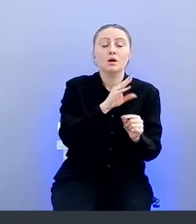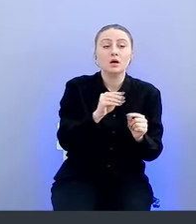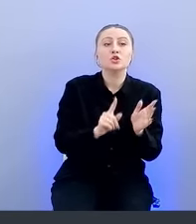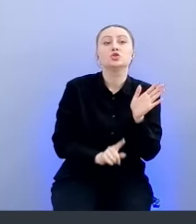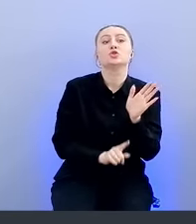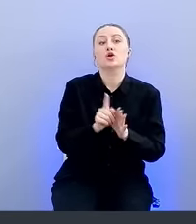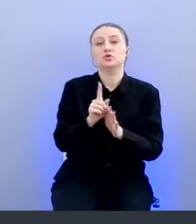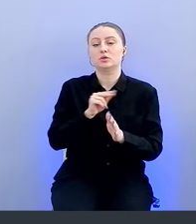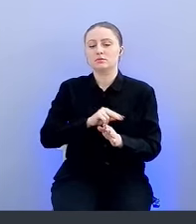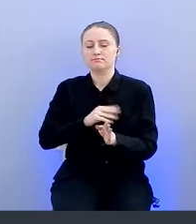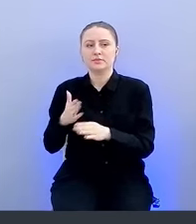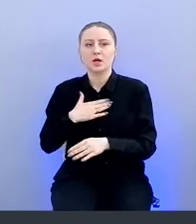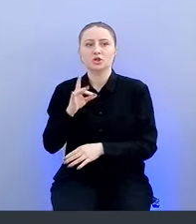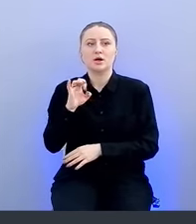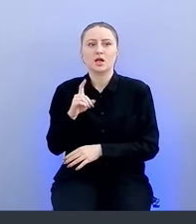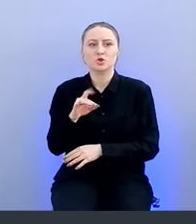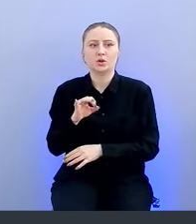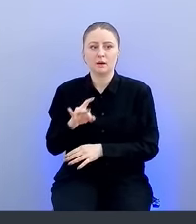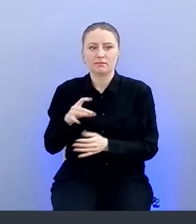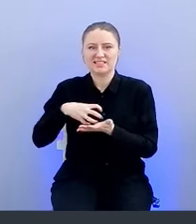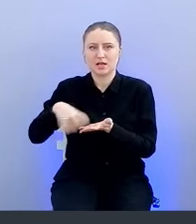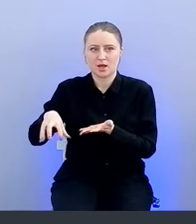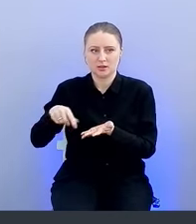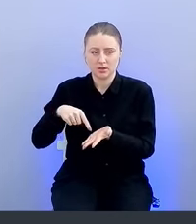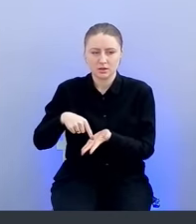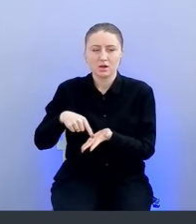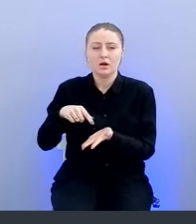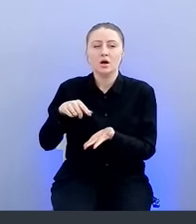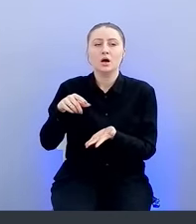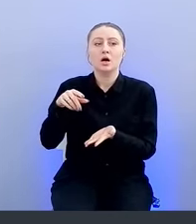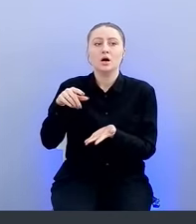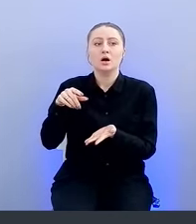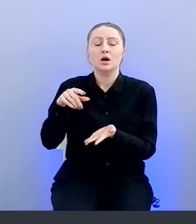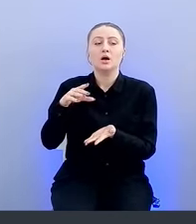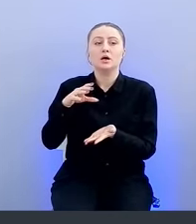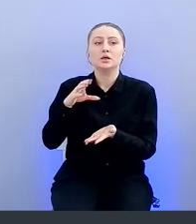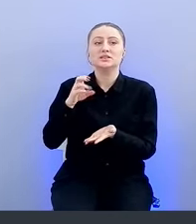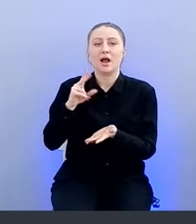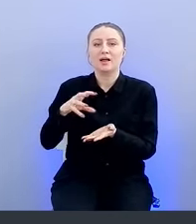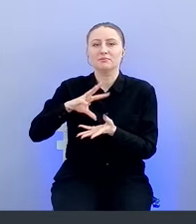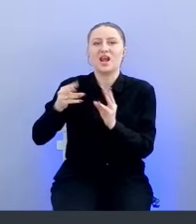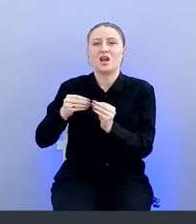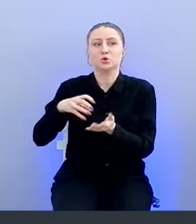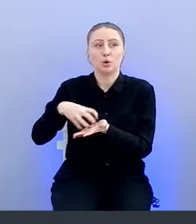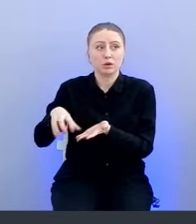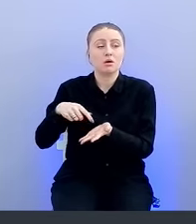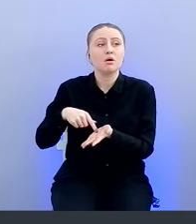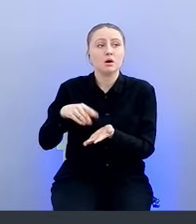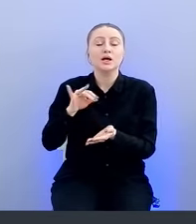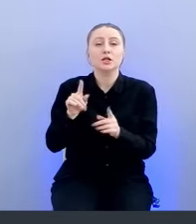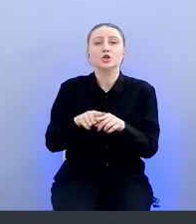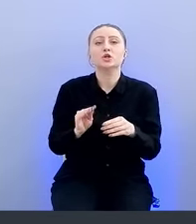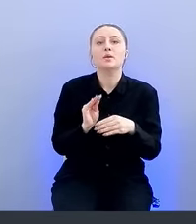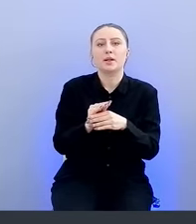Запускается наш резалтор. Скан резалтор. И здесь хочется на самом деле сказать про дополнительный слайд.